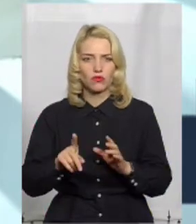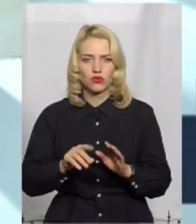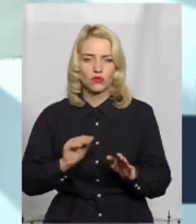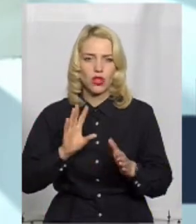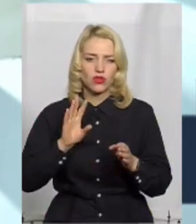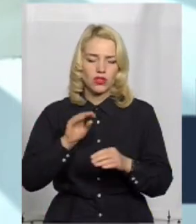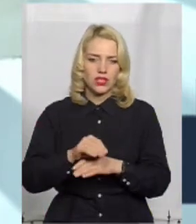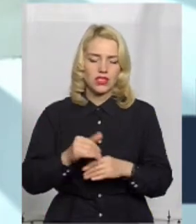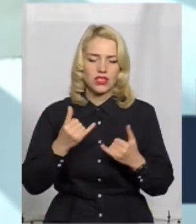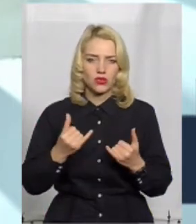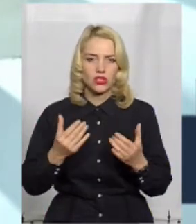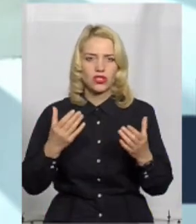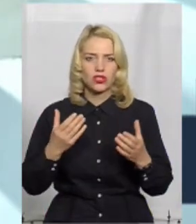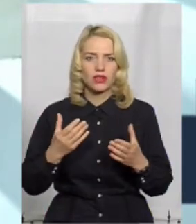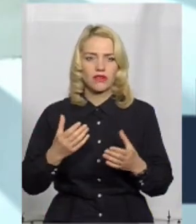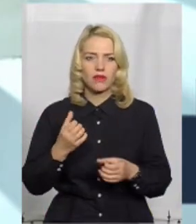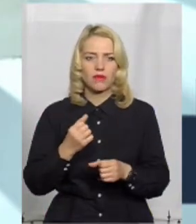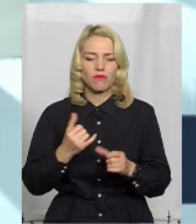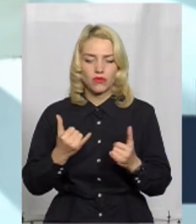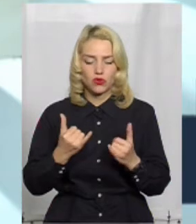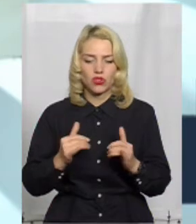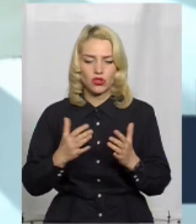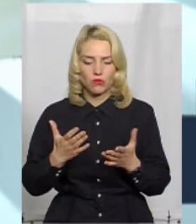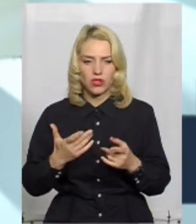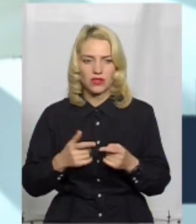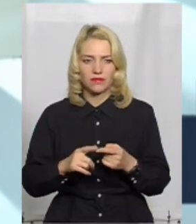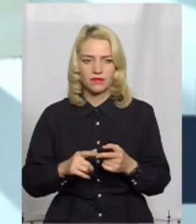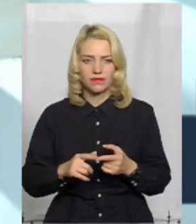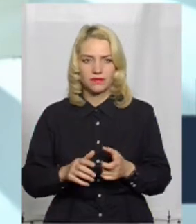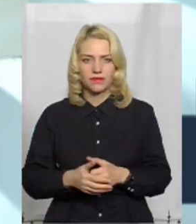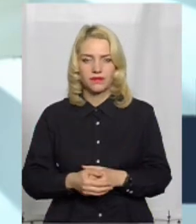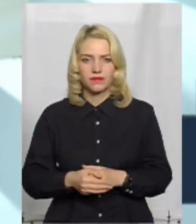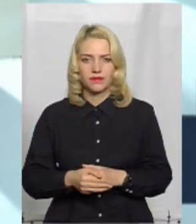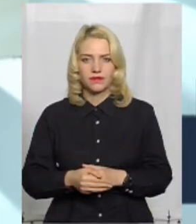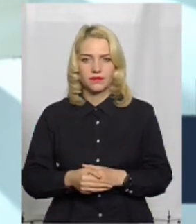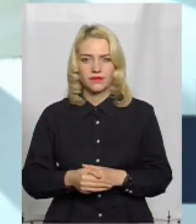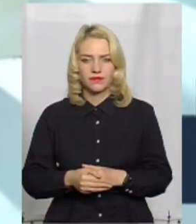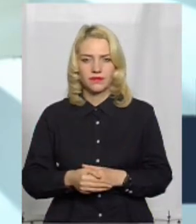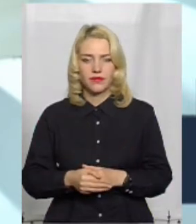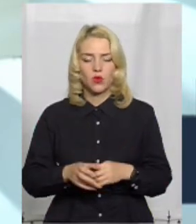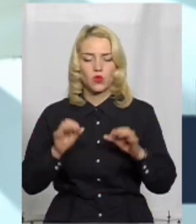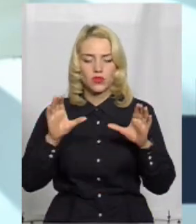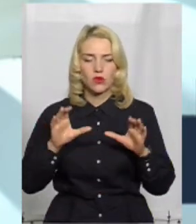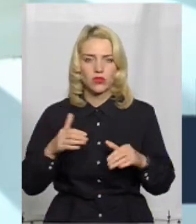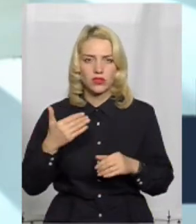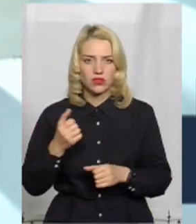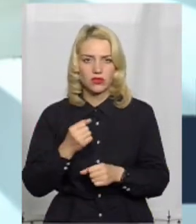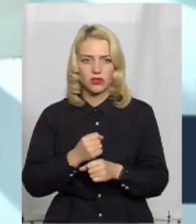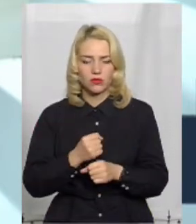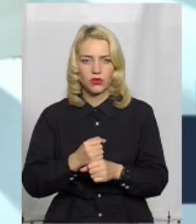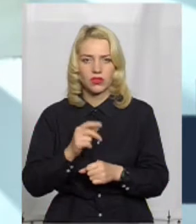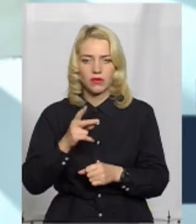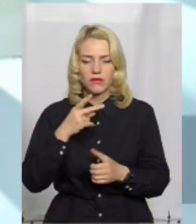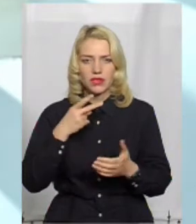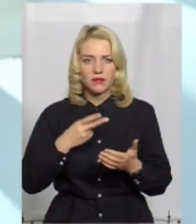їхній роботі на сьогоднішній момент, узаконити їхню роботу. Там